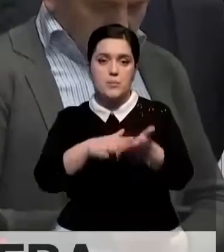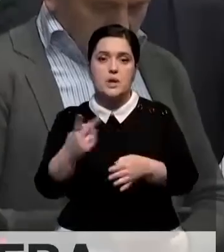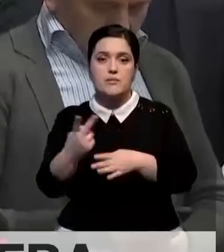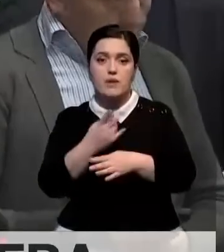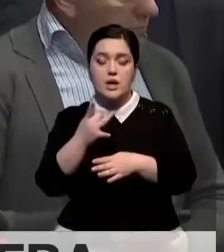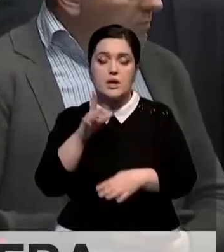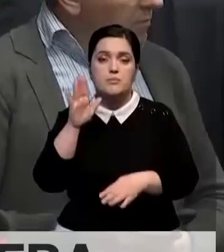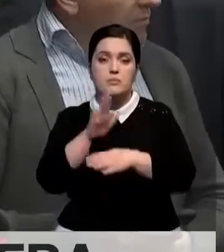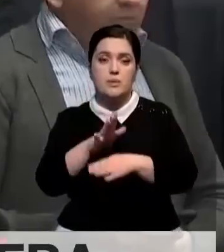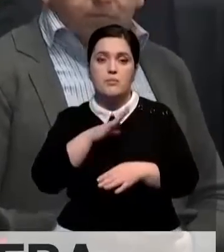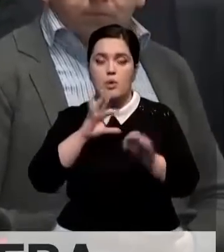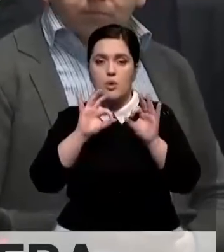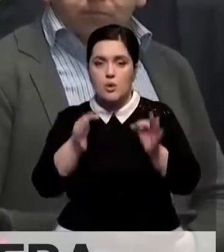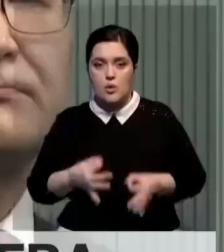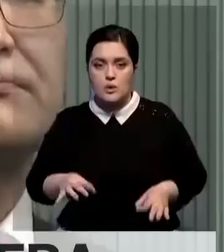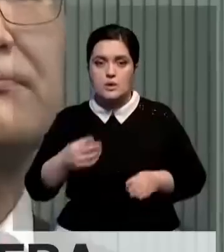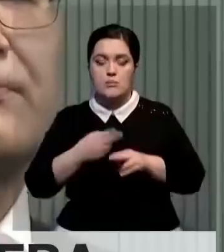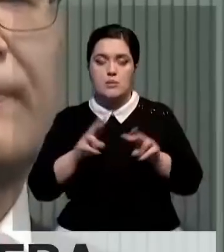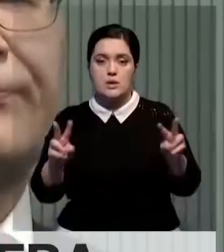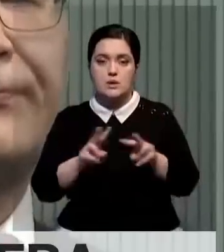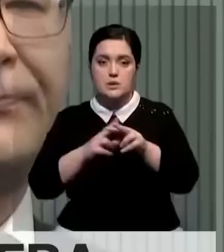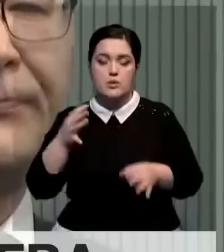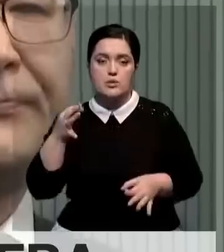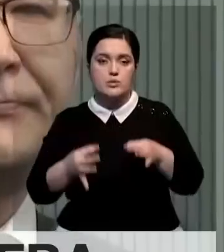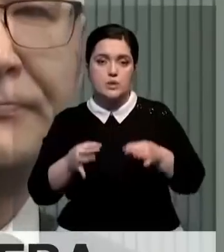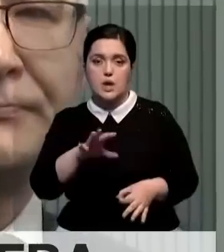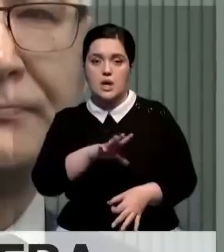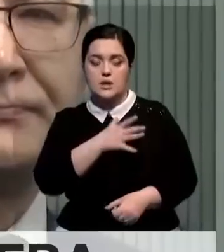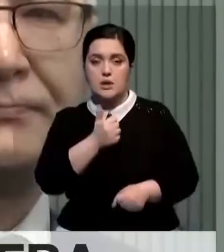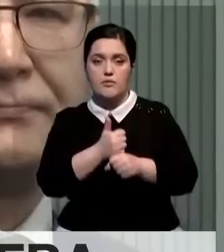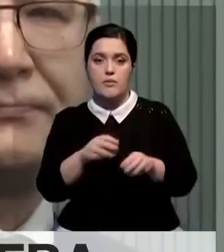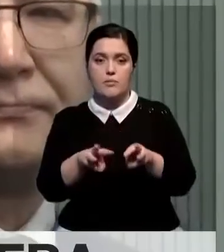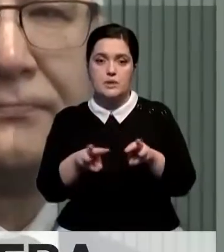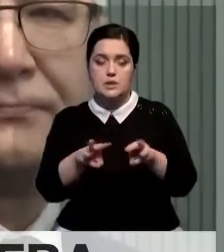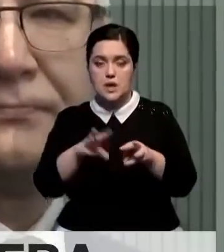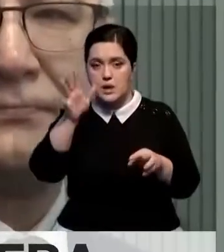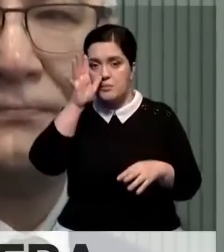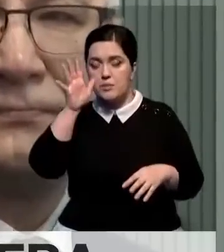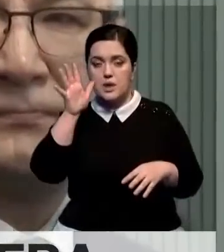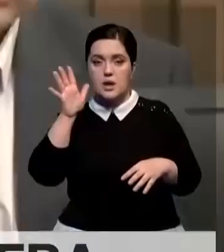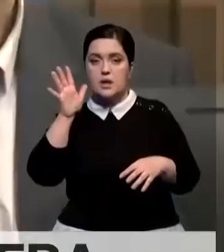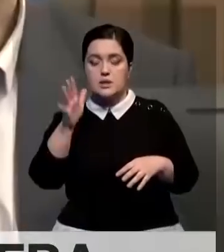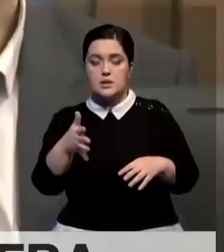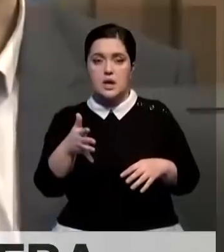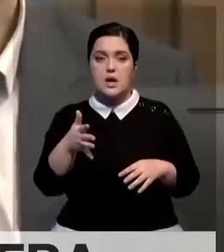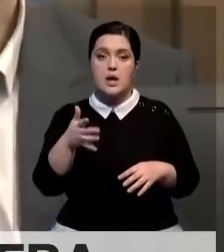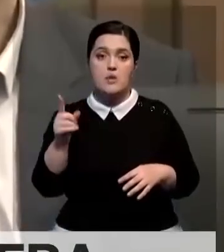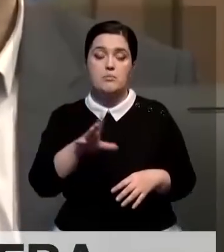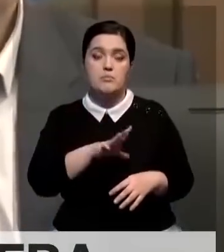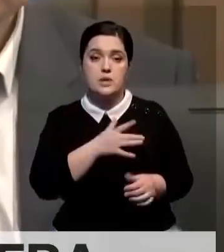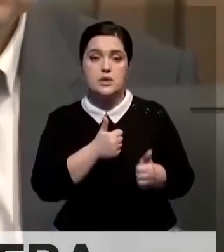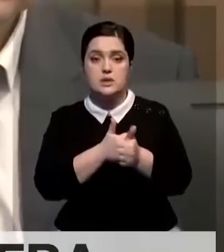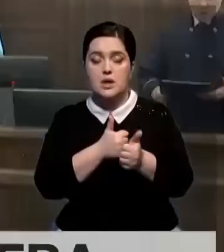Приговор по делу вынесли осенью в Сараркинском столичном суде. Экс-главу Минздрава приговорили к пяти годам ограничения свободы. Его бывшему